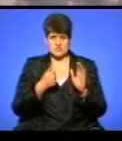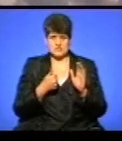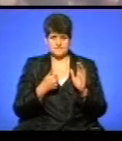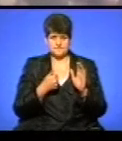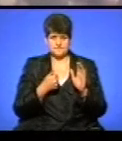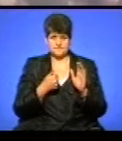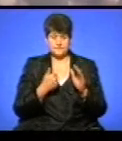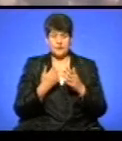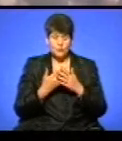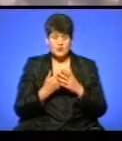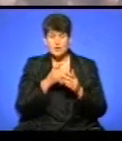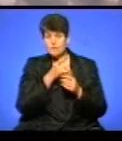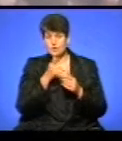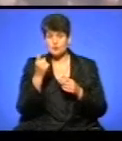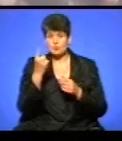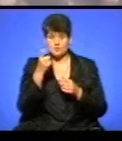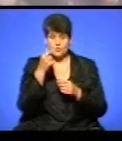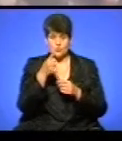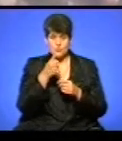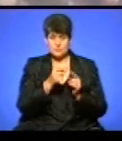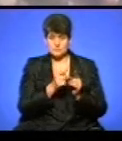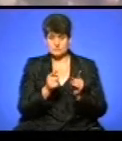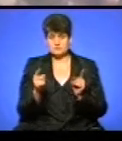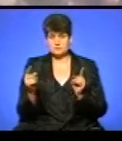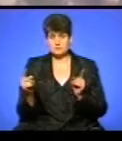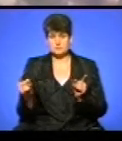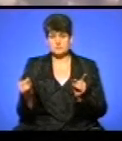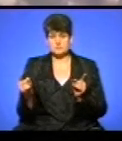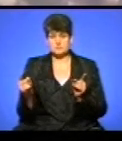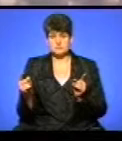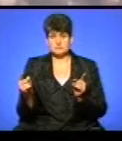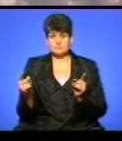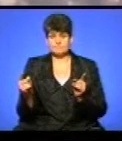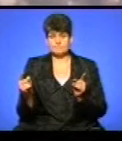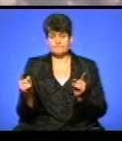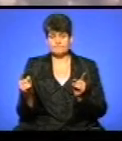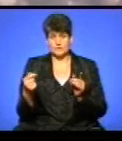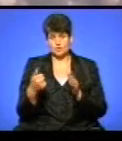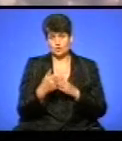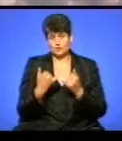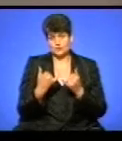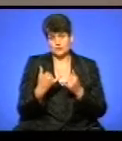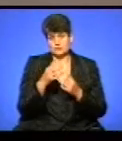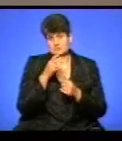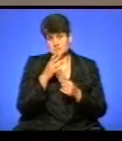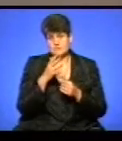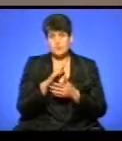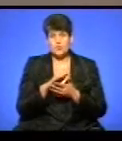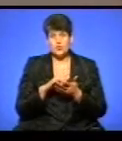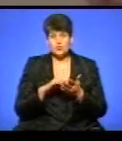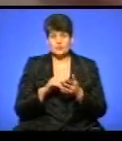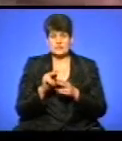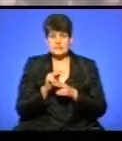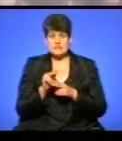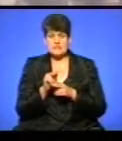І протягом 100 років, власне кажуть, що і до сих пір ще продовжуються якісь